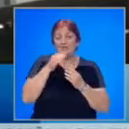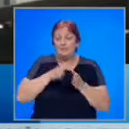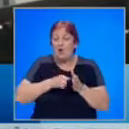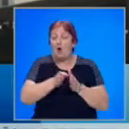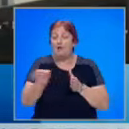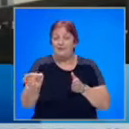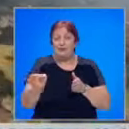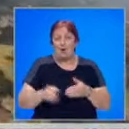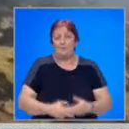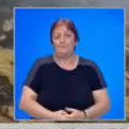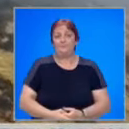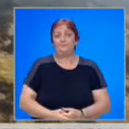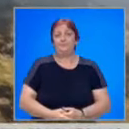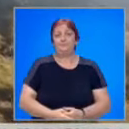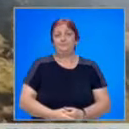отбито.